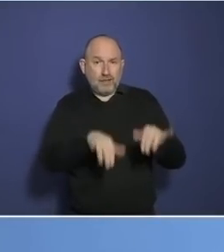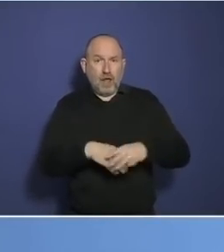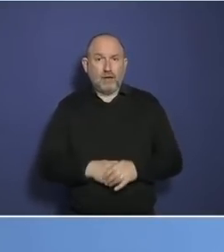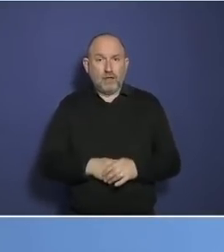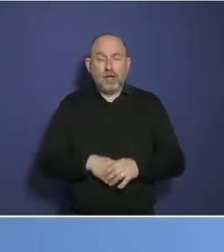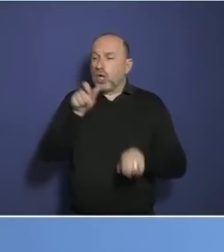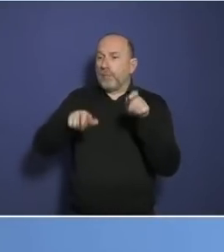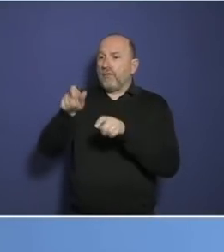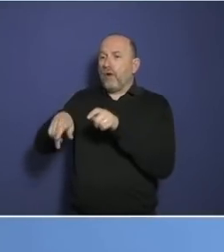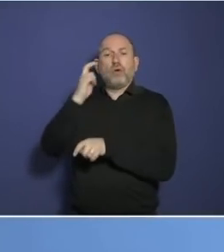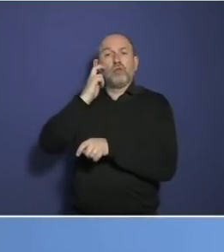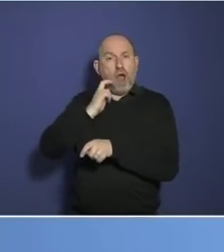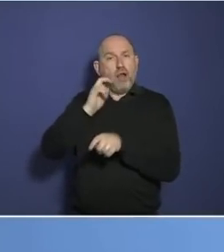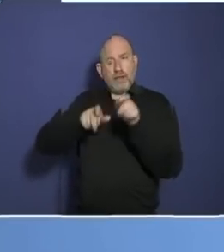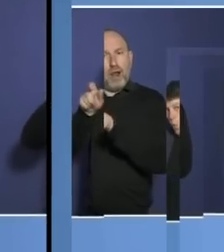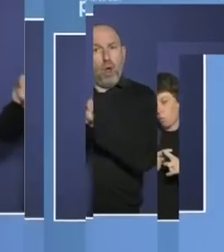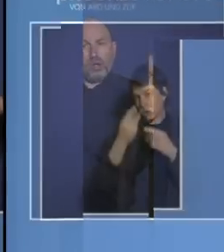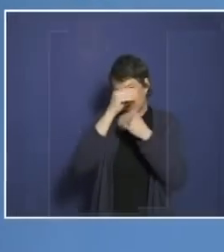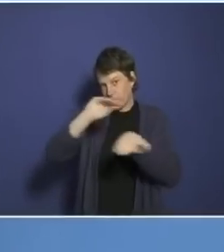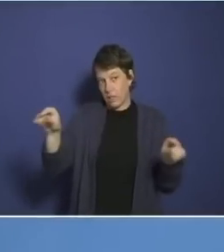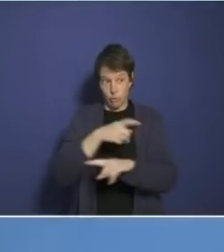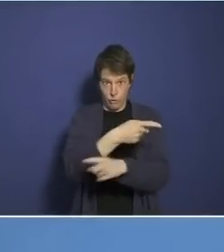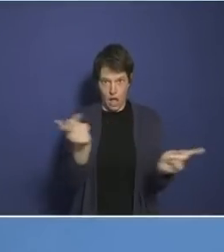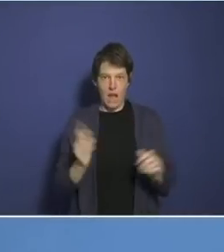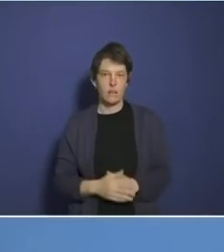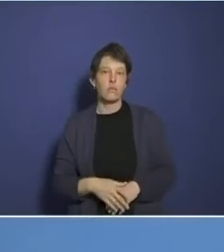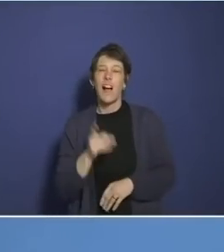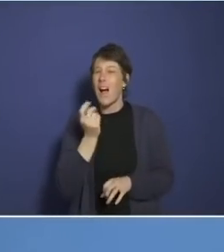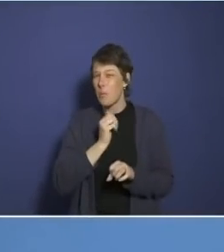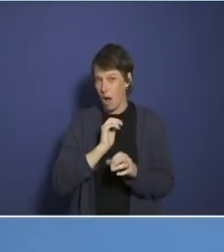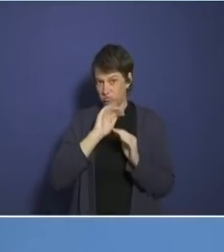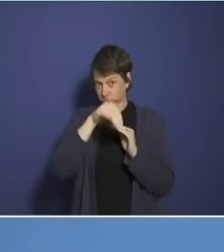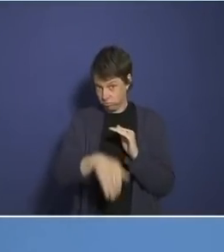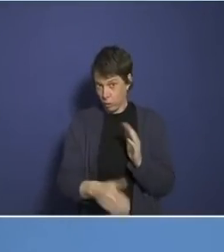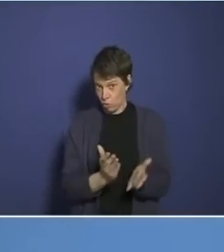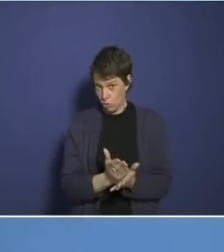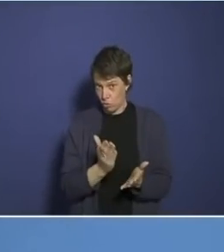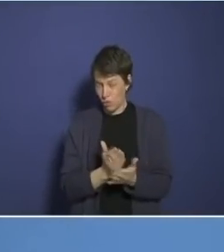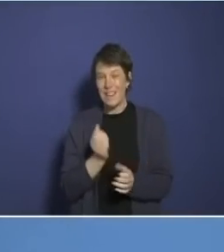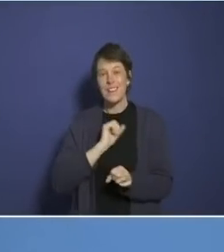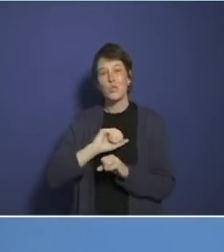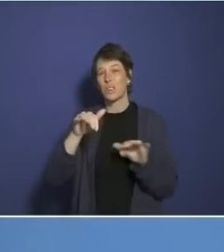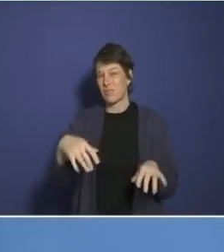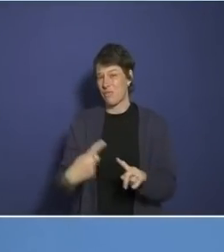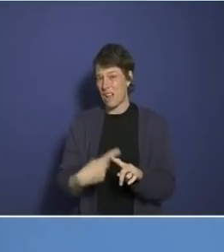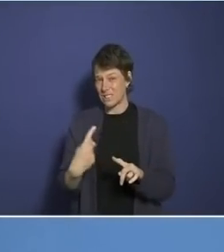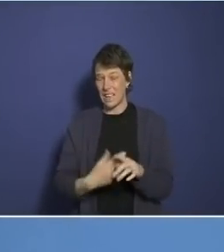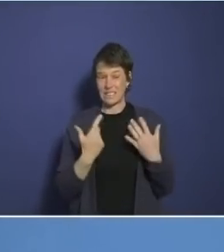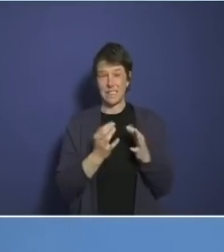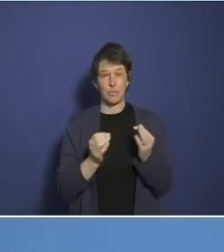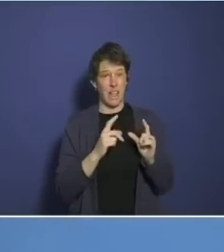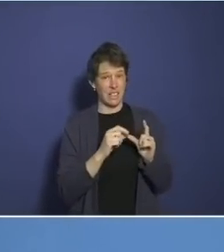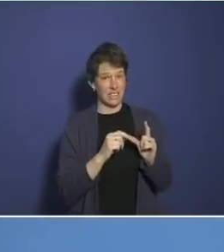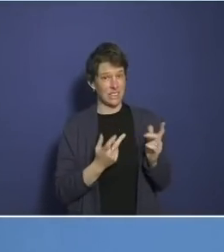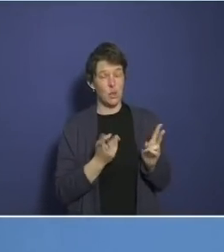schon diese Maskenpflicht für den Herbst will. Ich weiß es nicht. Trotz des deutlichen Rückgangs sind die Fallzahlen und Sieben-Tage-Inzidenzen aber